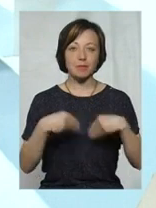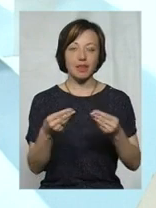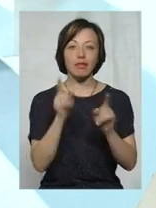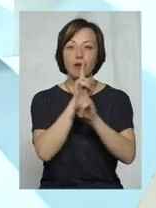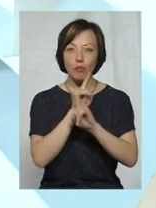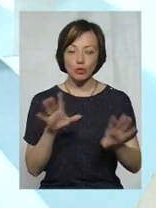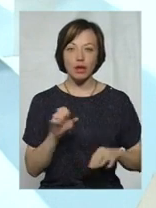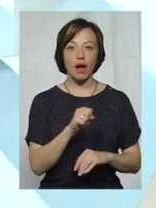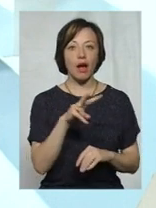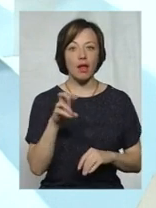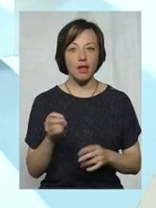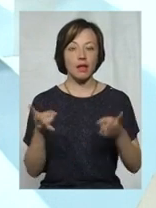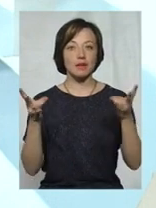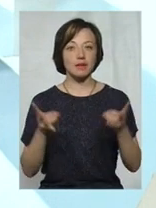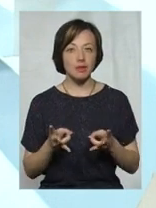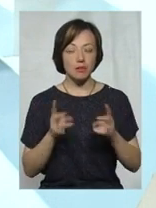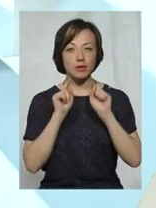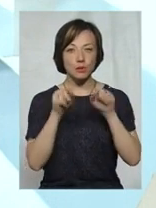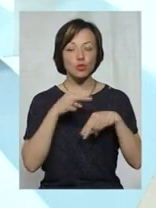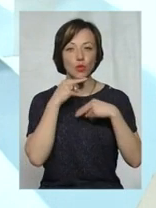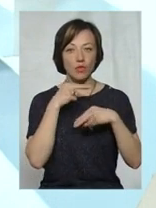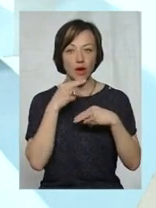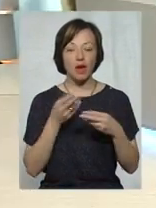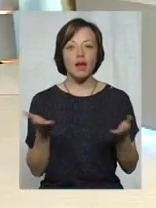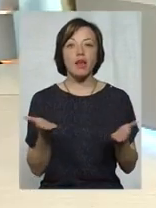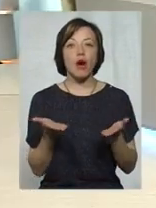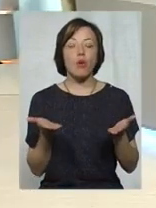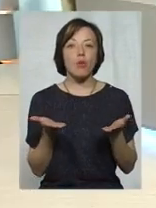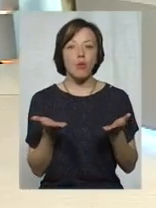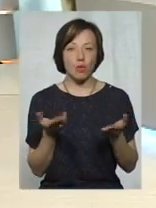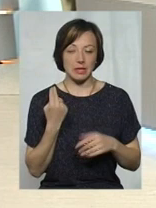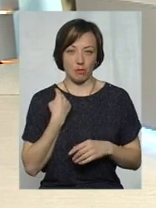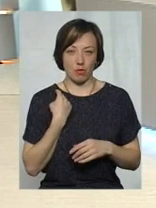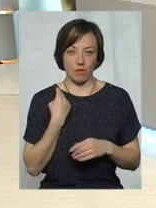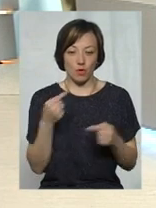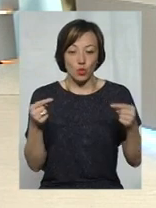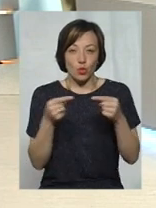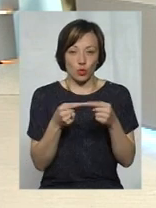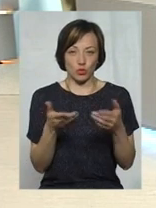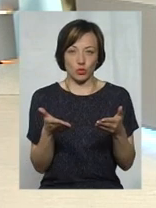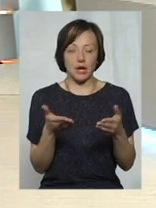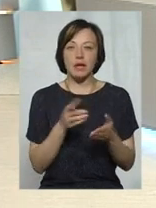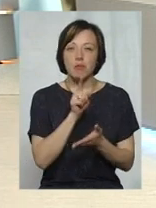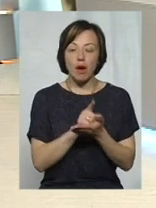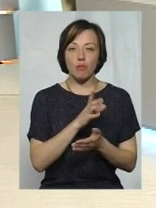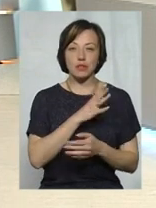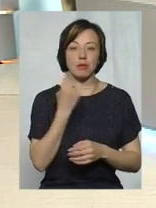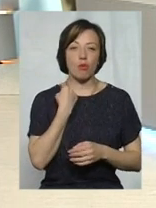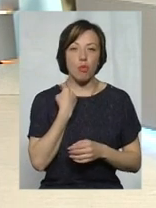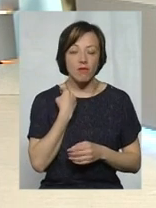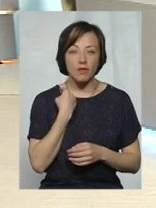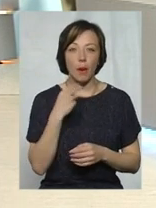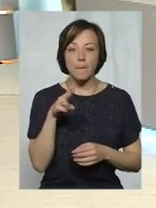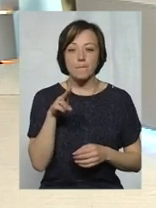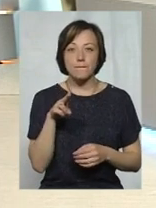не буде. Але тут слід звернути увагу на те, якої саме заборгованості. А це має бути заборгованості,